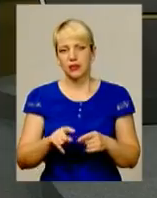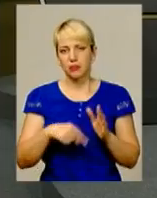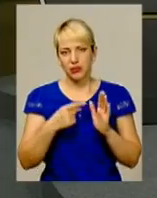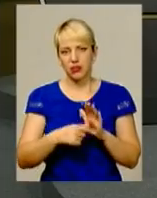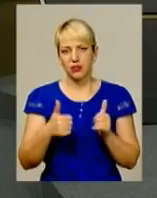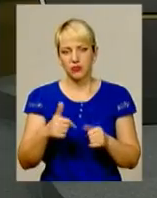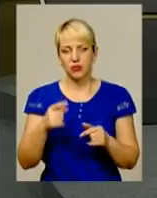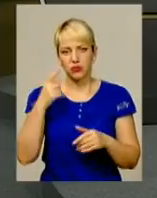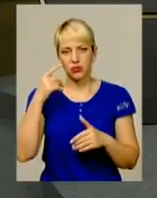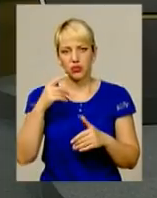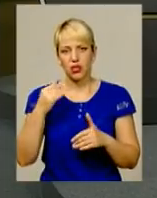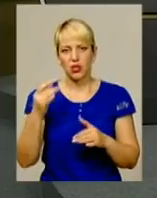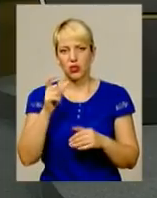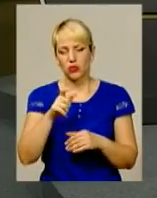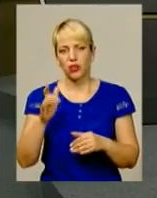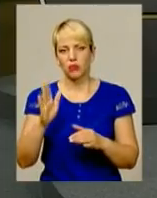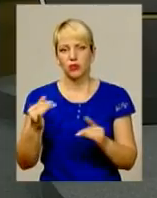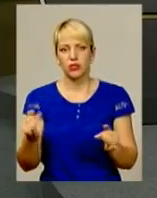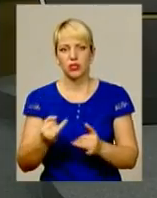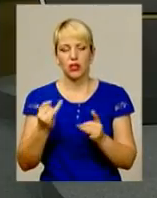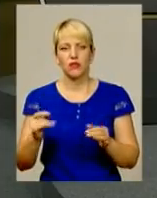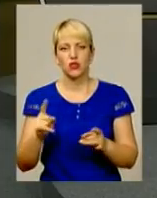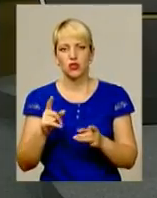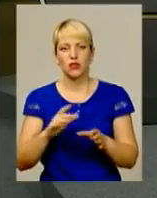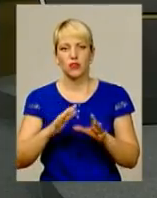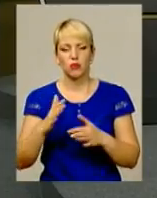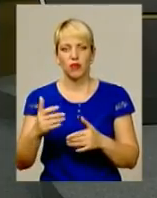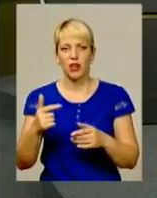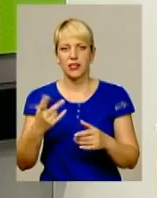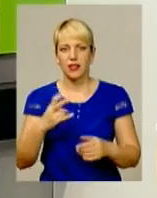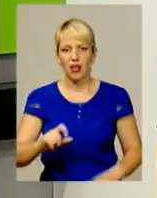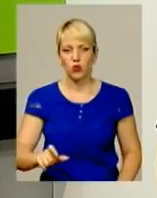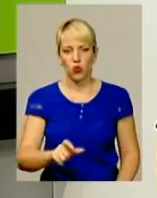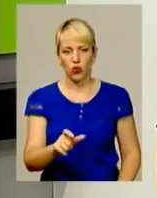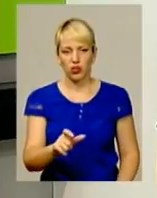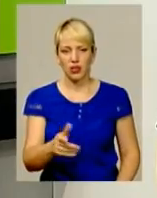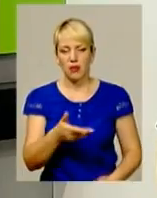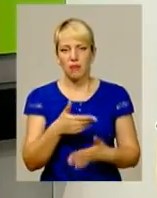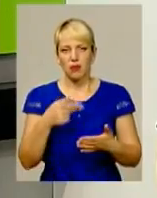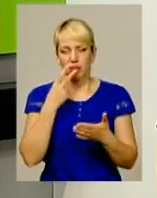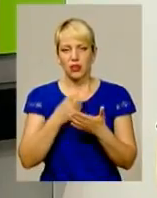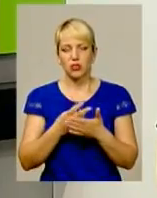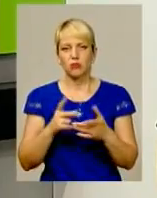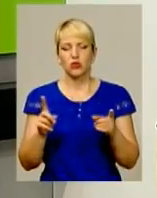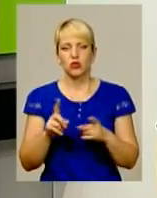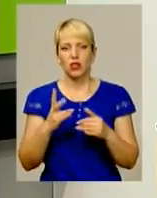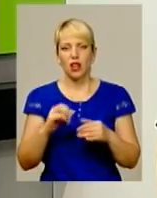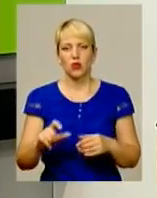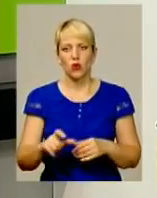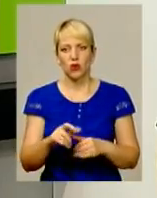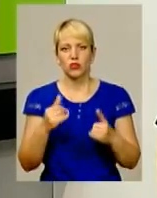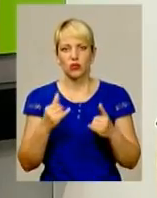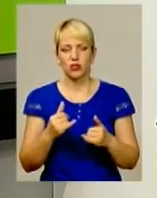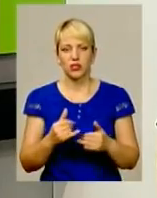телеглядачів буде цікавити, що відбувається, в першу чергу, сьогодні на дорогах. Ми бачимо сьогодні на дорогах